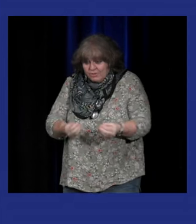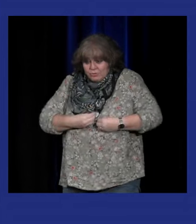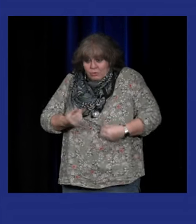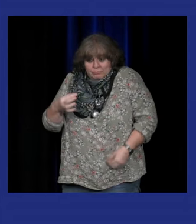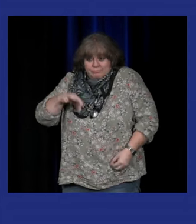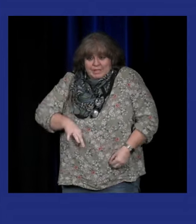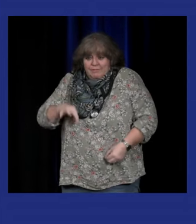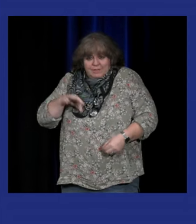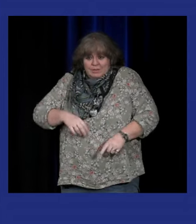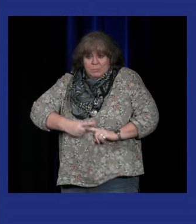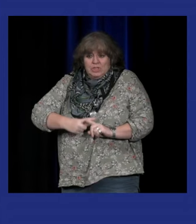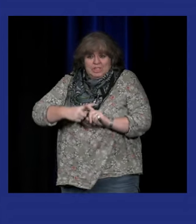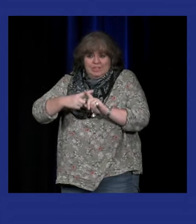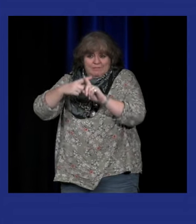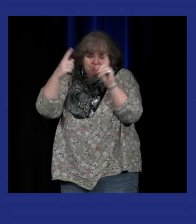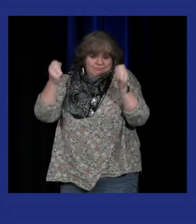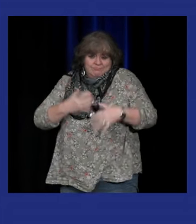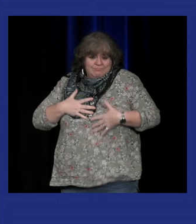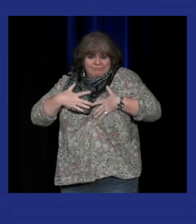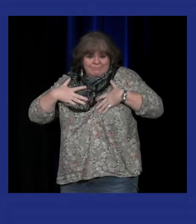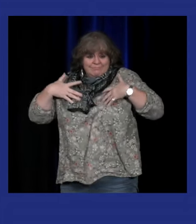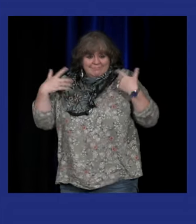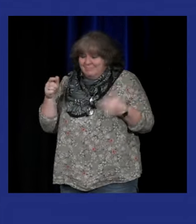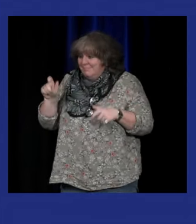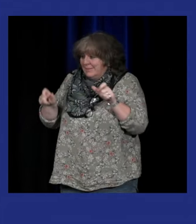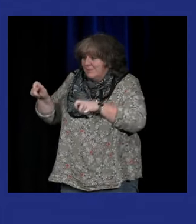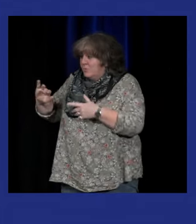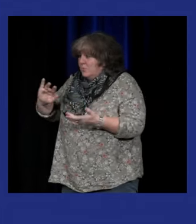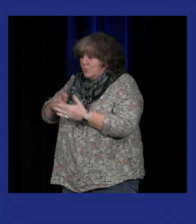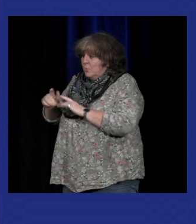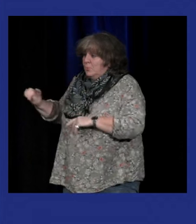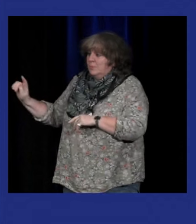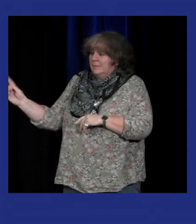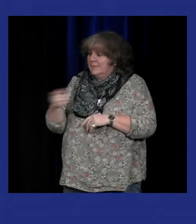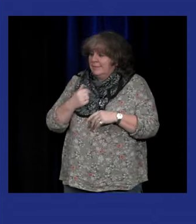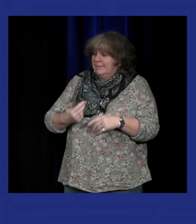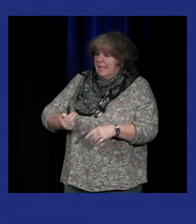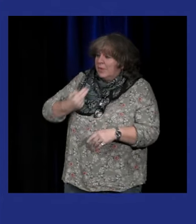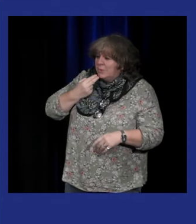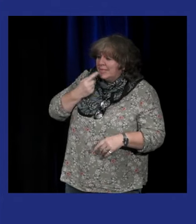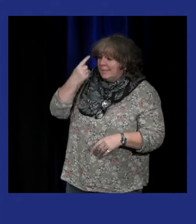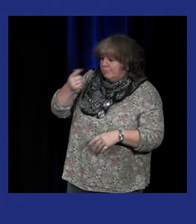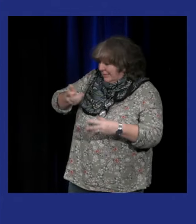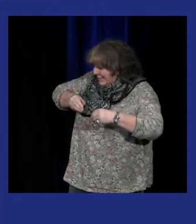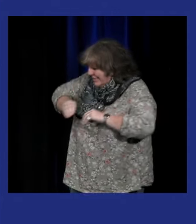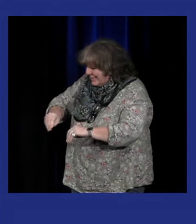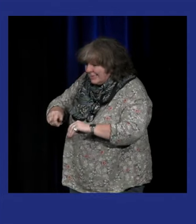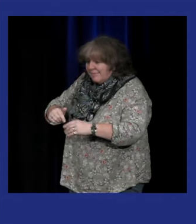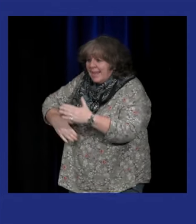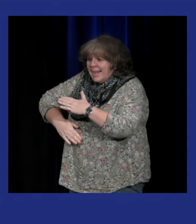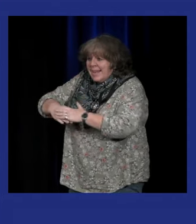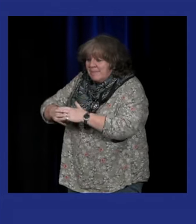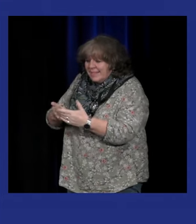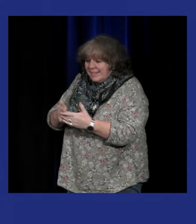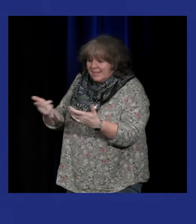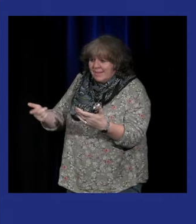l'art c'est une pratique qui apporte un certain bénéfice un épanouissement personnel que chacun peut pratiquer qu'on peut